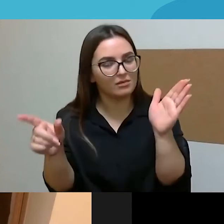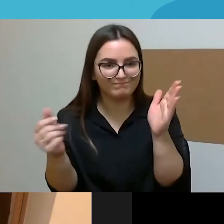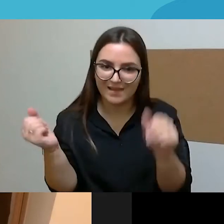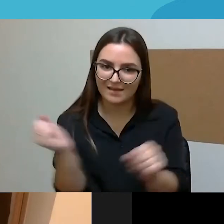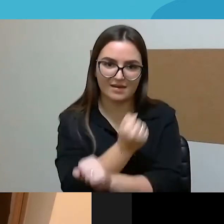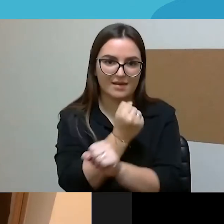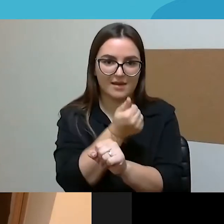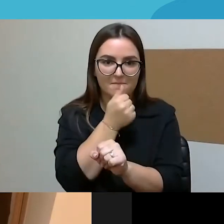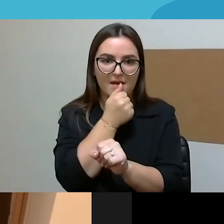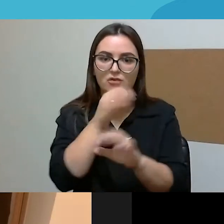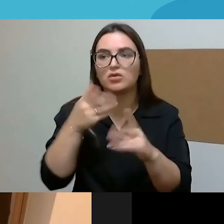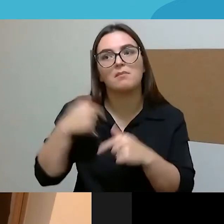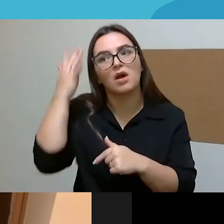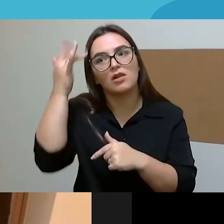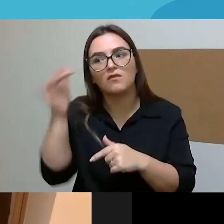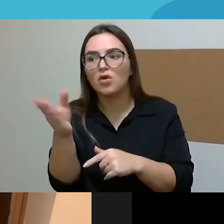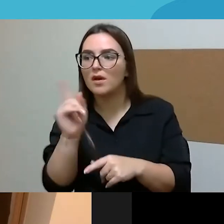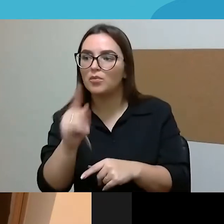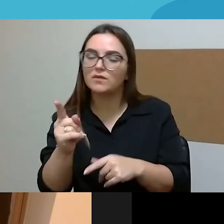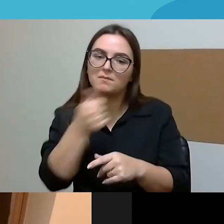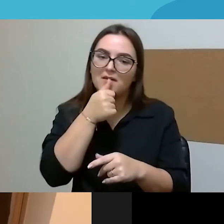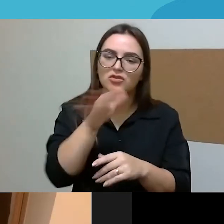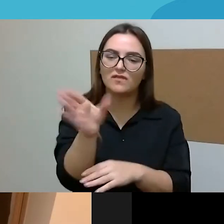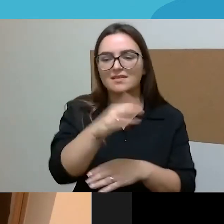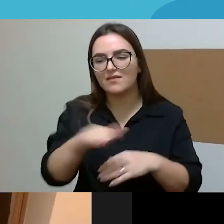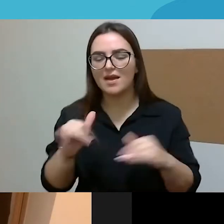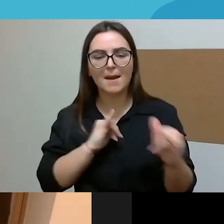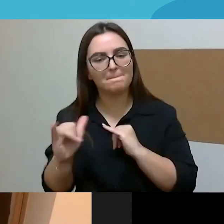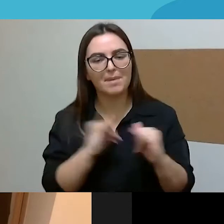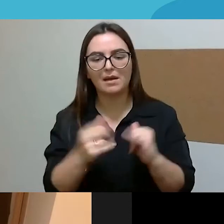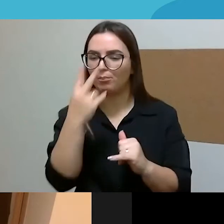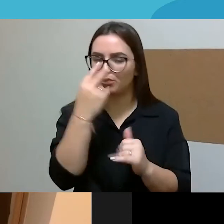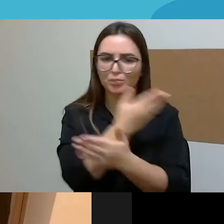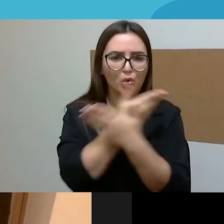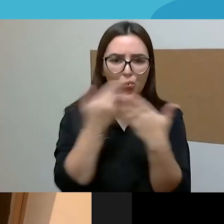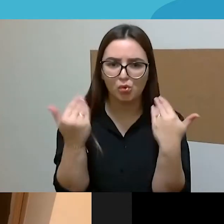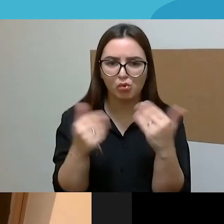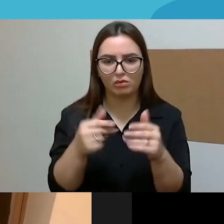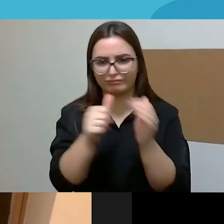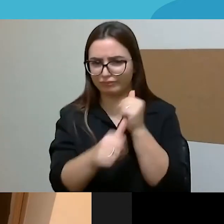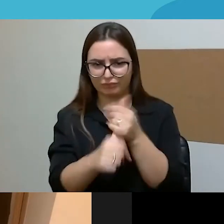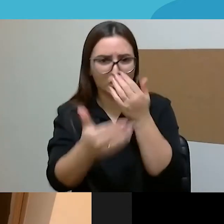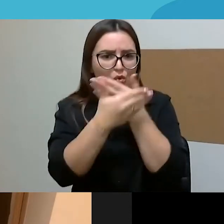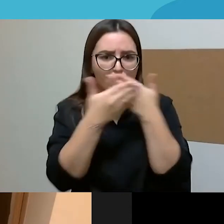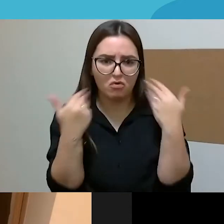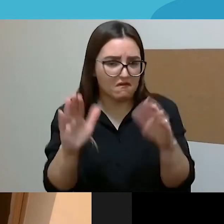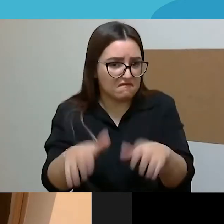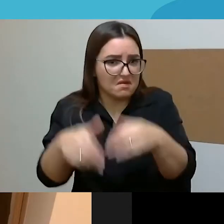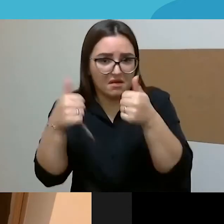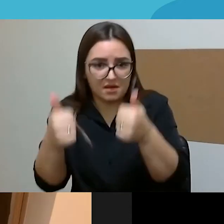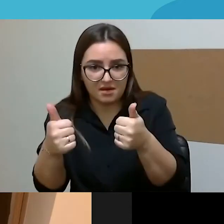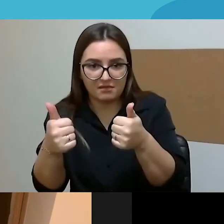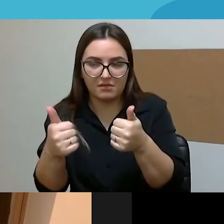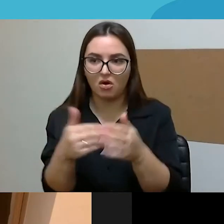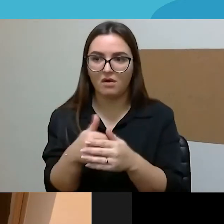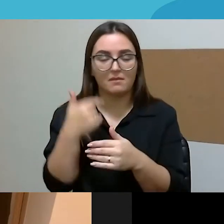fotosesijos laimingi paklusnus vaikai, kurie neserga, nesisnargliuoja ir neapsikakoja. Ir paskui įkrenti į